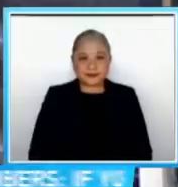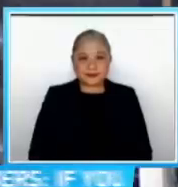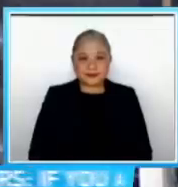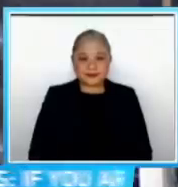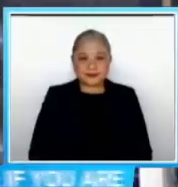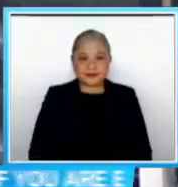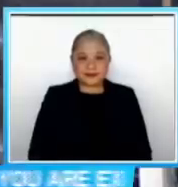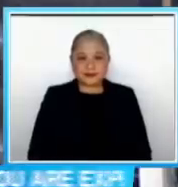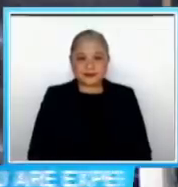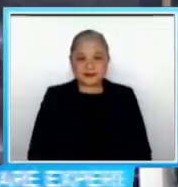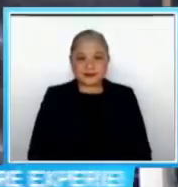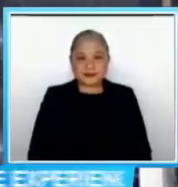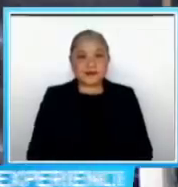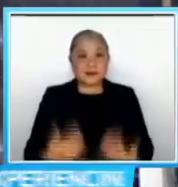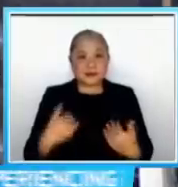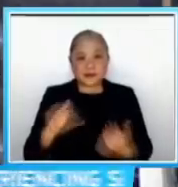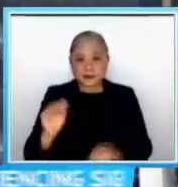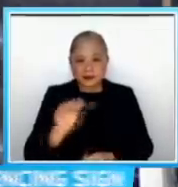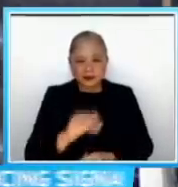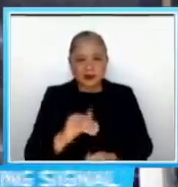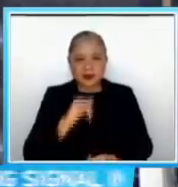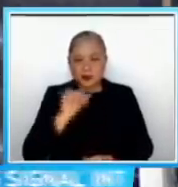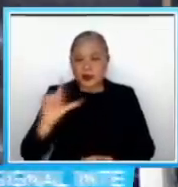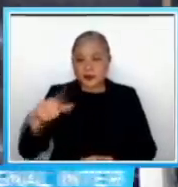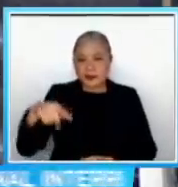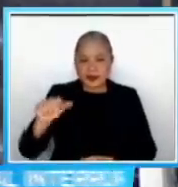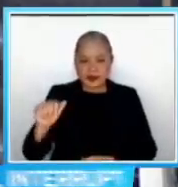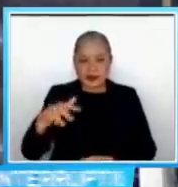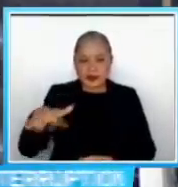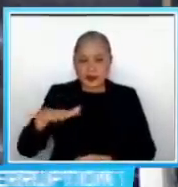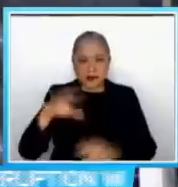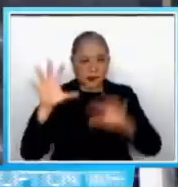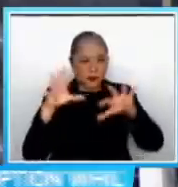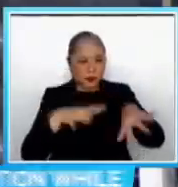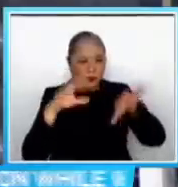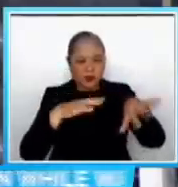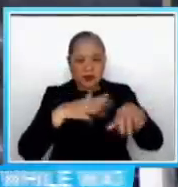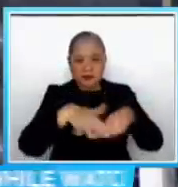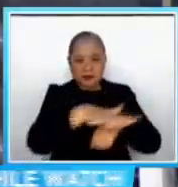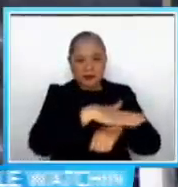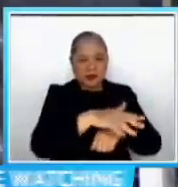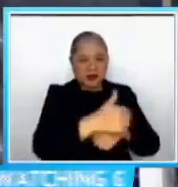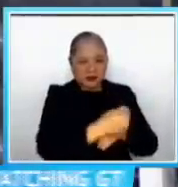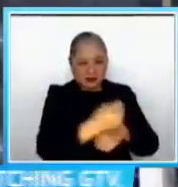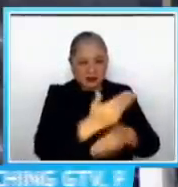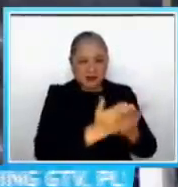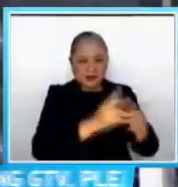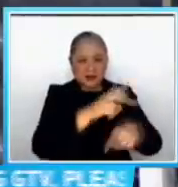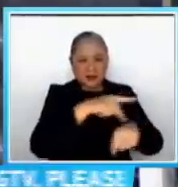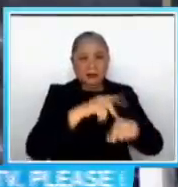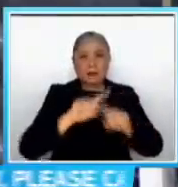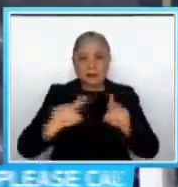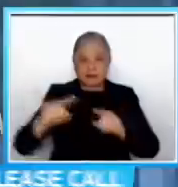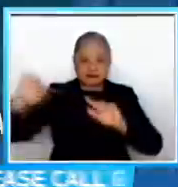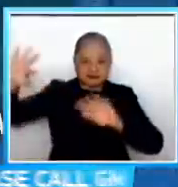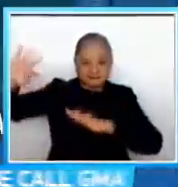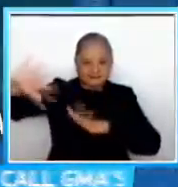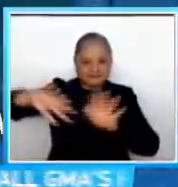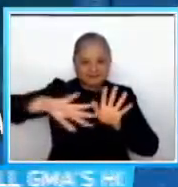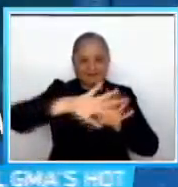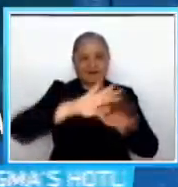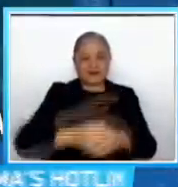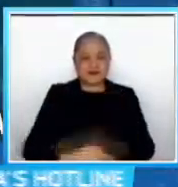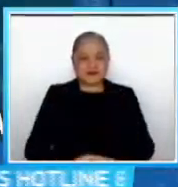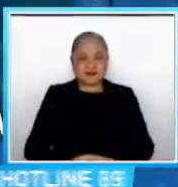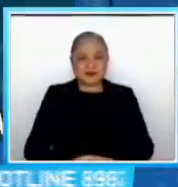Mga kapuso, hindi lang low-pressure area ang nagpapaulan sa ilang bahagi ng bansa Kundi maging ang tail end ng frontal system Ayon sa